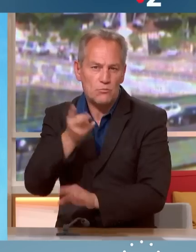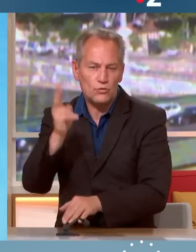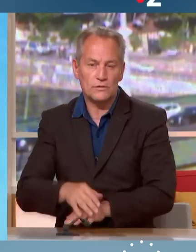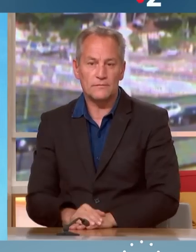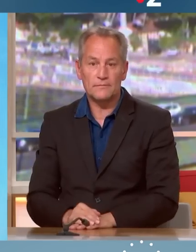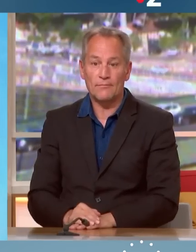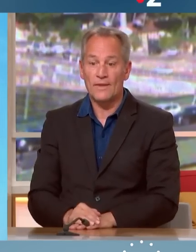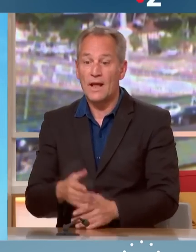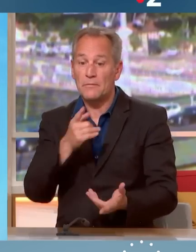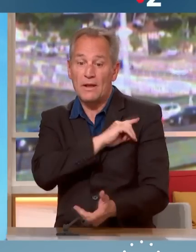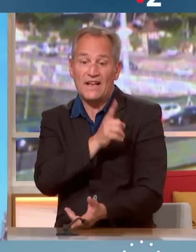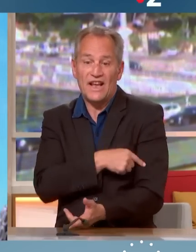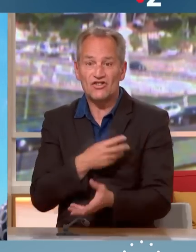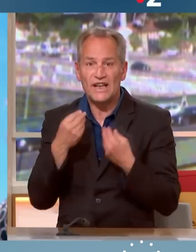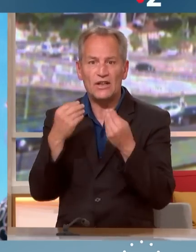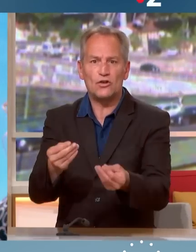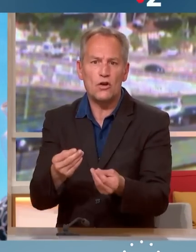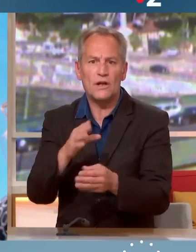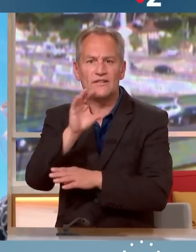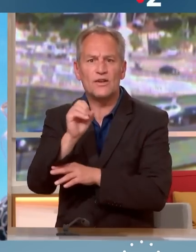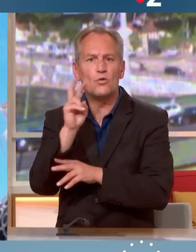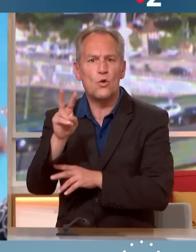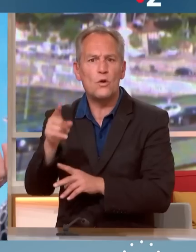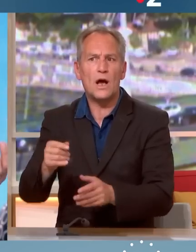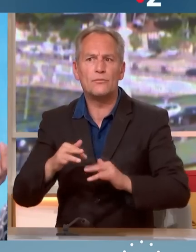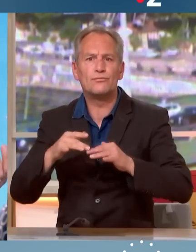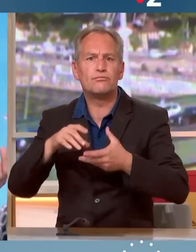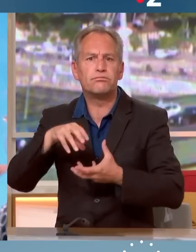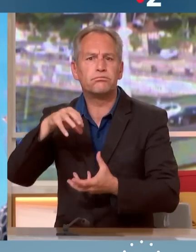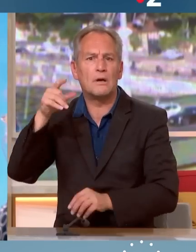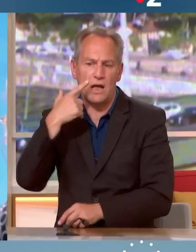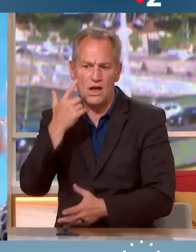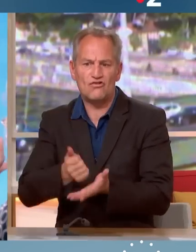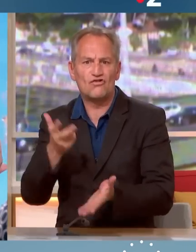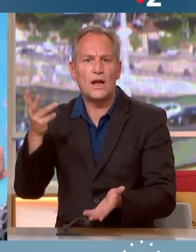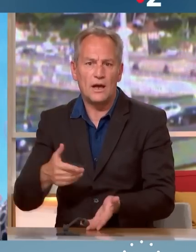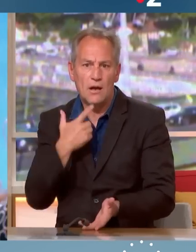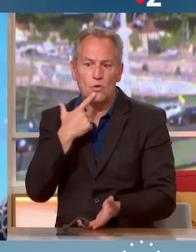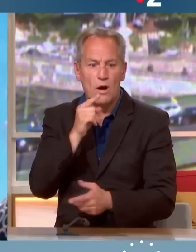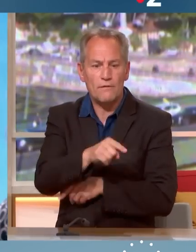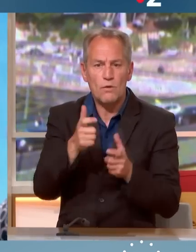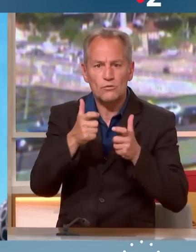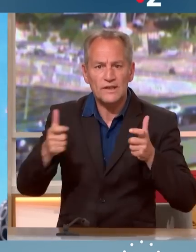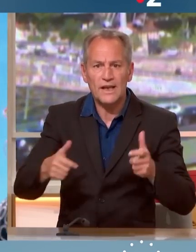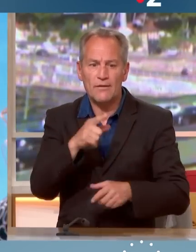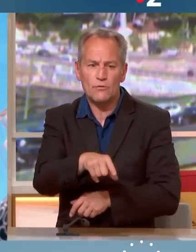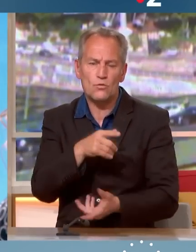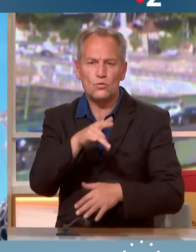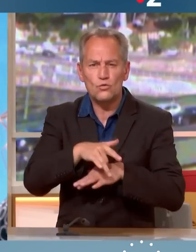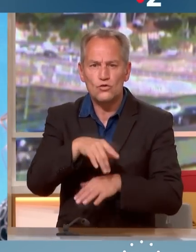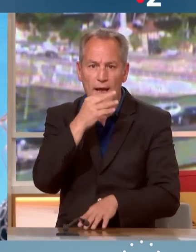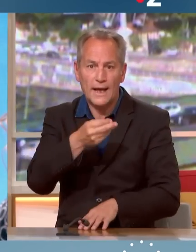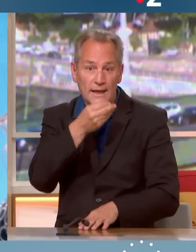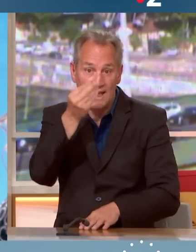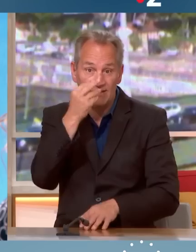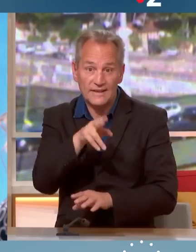'énergie qui émet du carbone coûte cher, c'est-à-dire que vous êtes un industriel, vous utilisez du gaz naturel, ça va exploser. Et bien, si vous commencez vos investissements